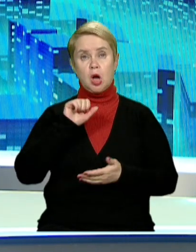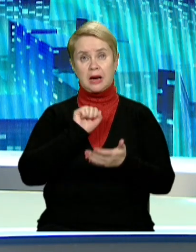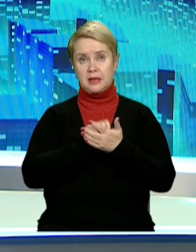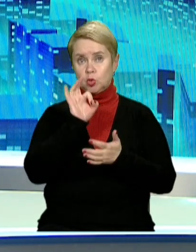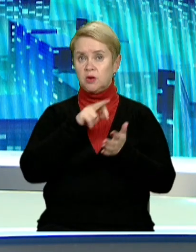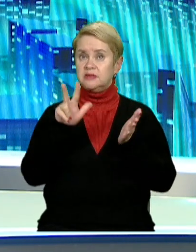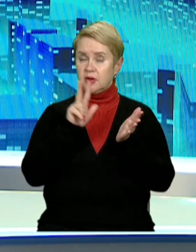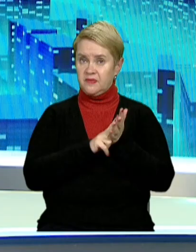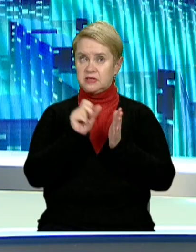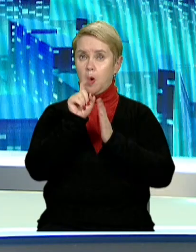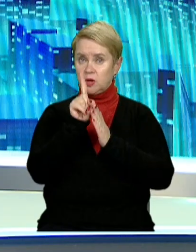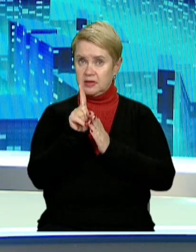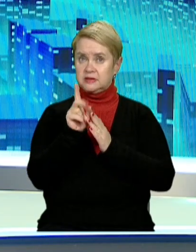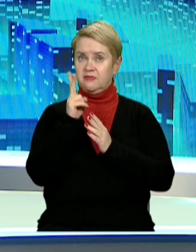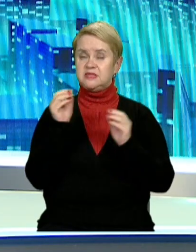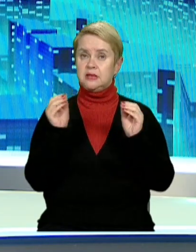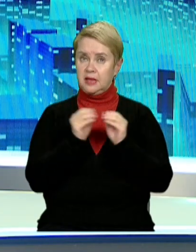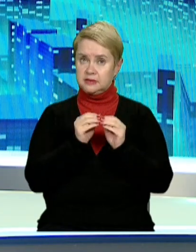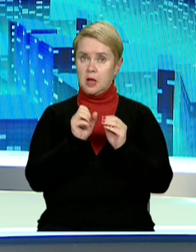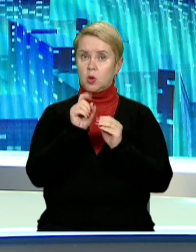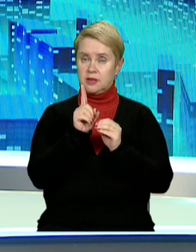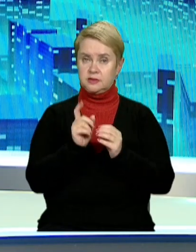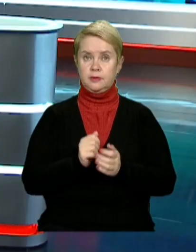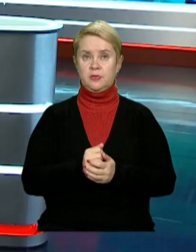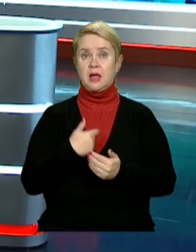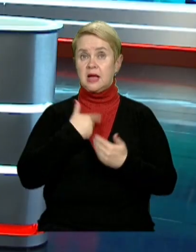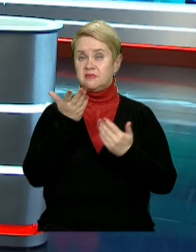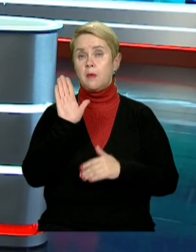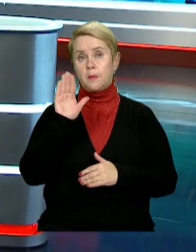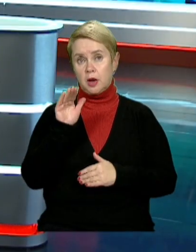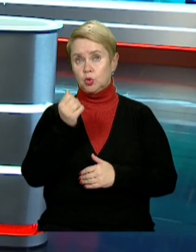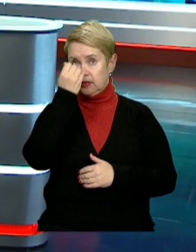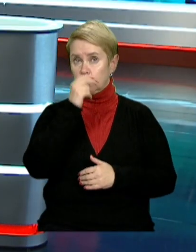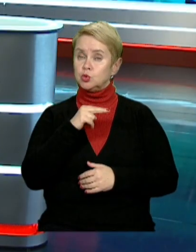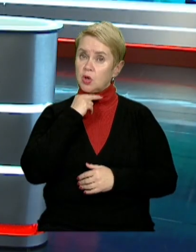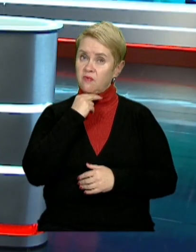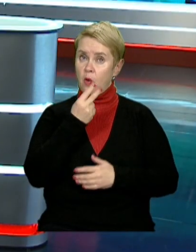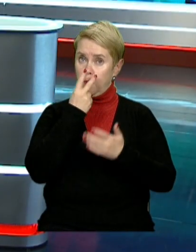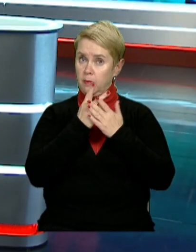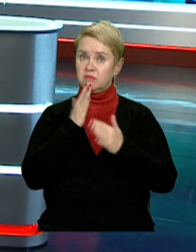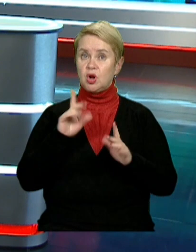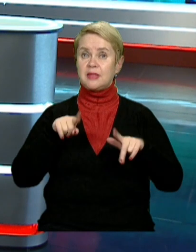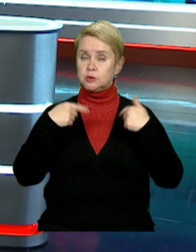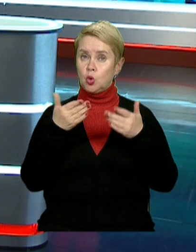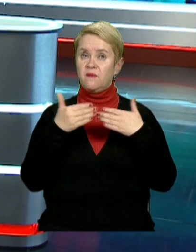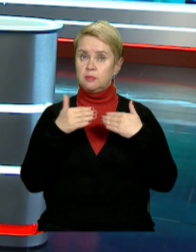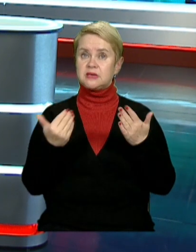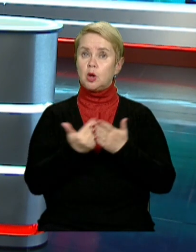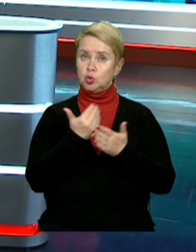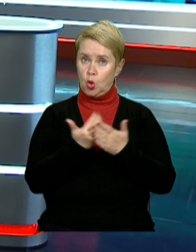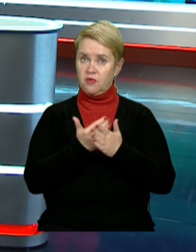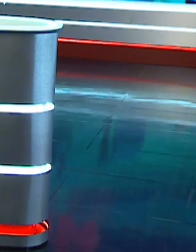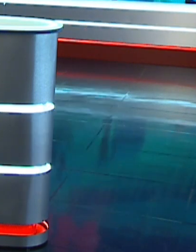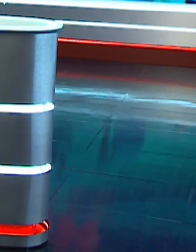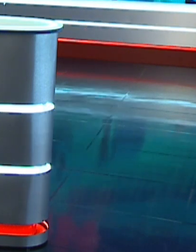редакції 098 11 210 11. Ну, а я з вами прощаюся. Дякую за увагу. Побачимось вже в наступних випусках новин.